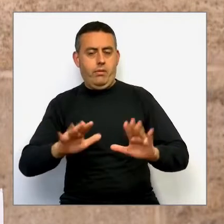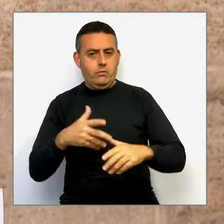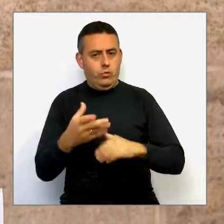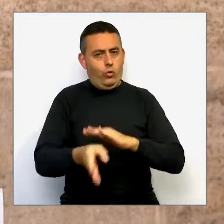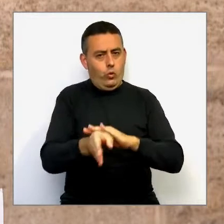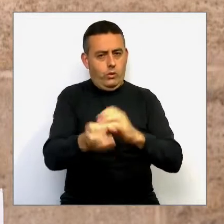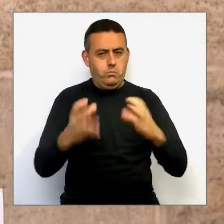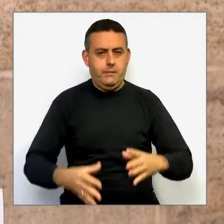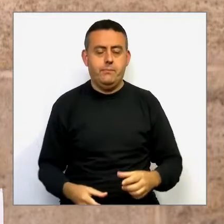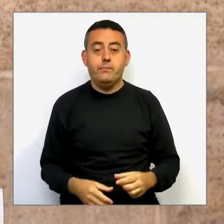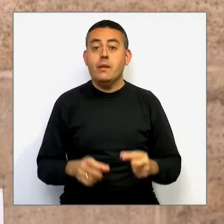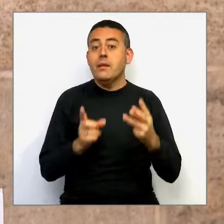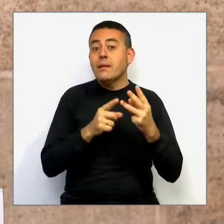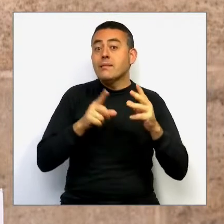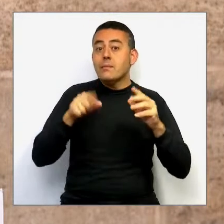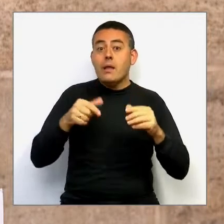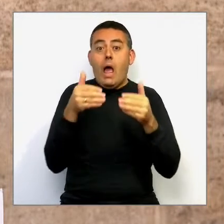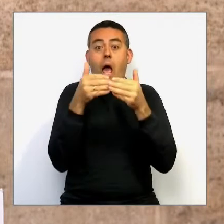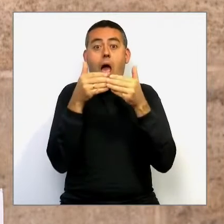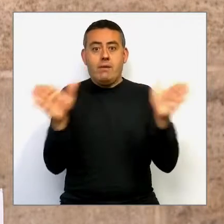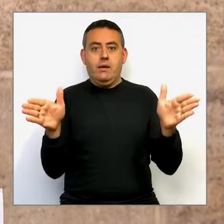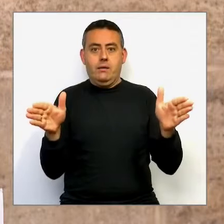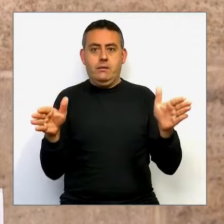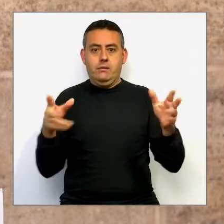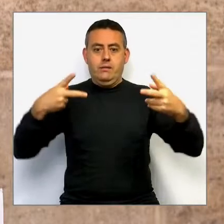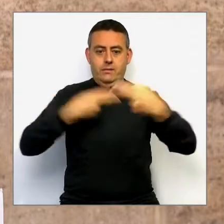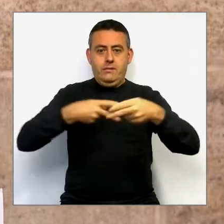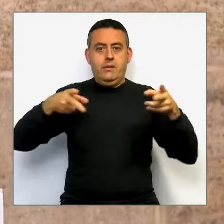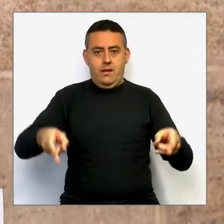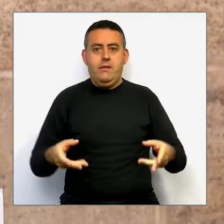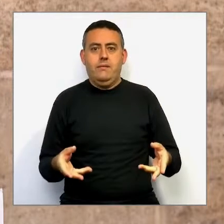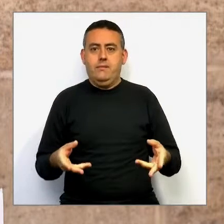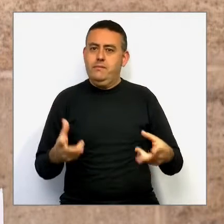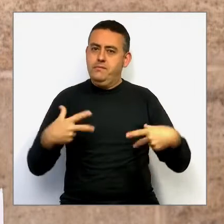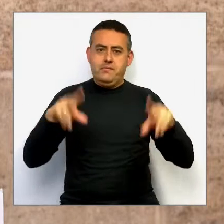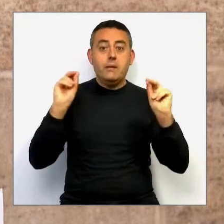apertura responsable, gradualitat i responsabilitat.